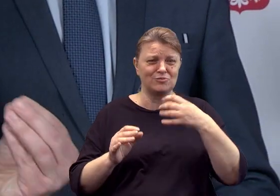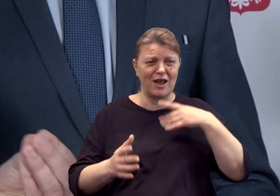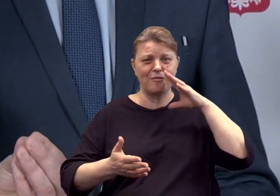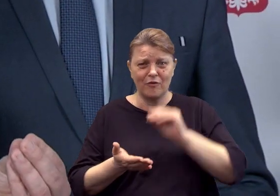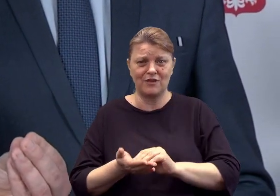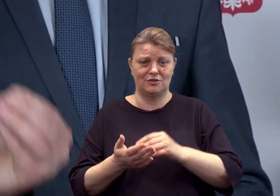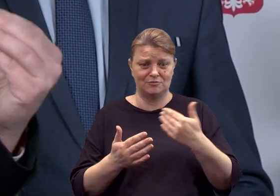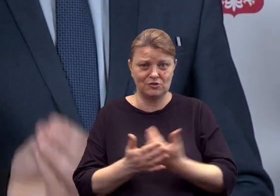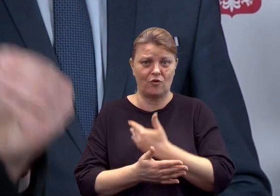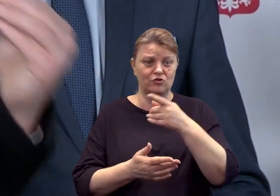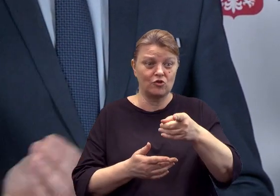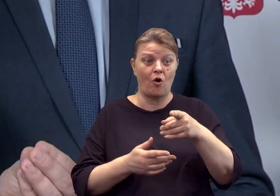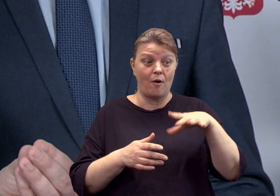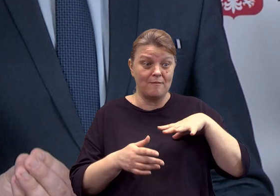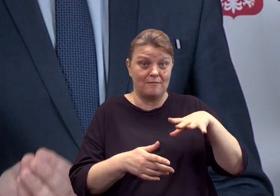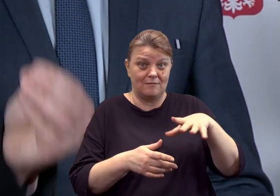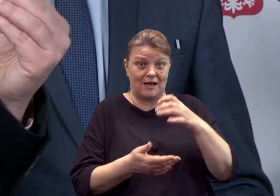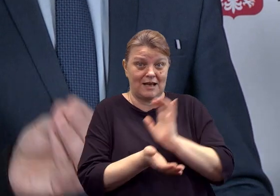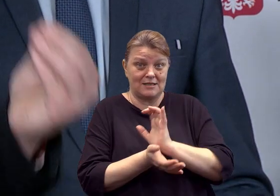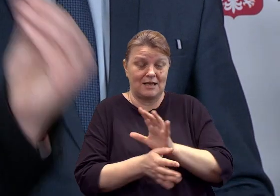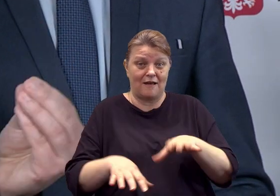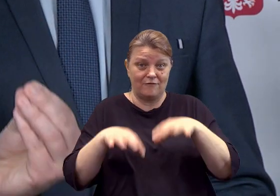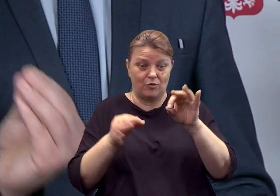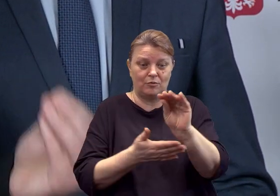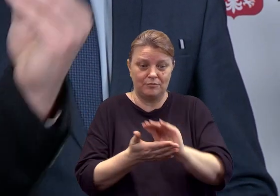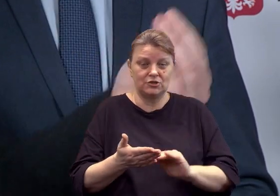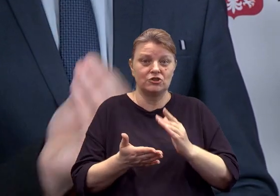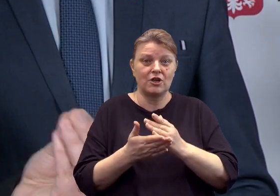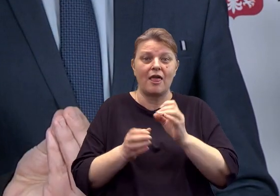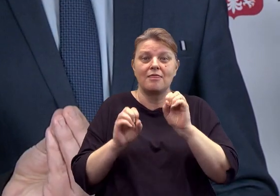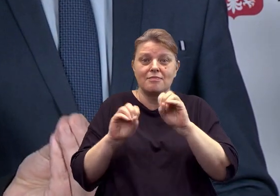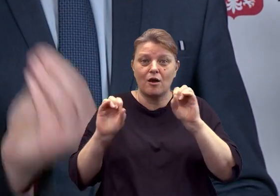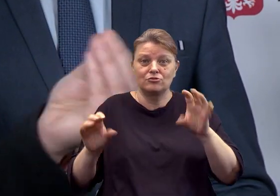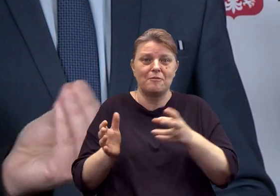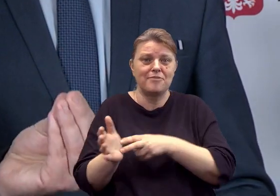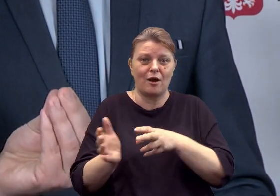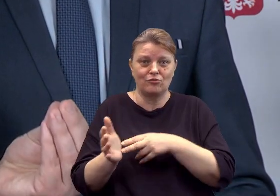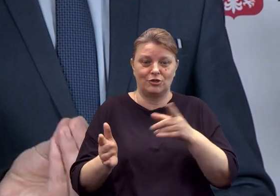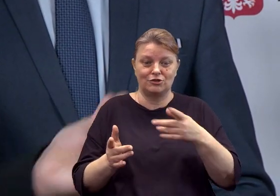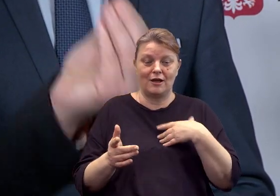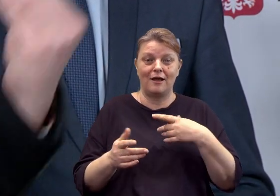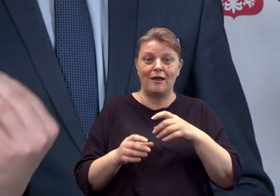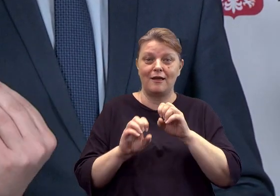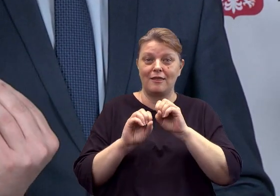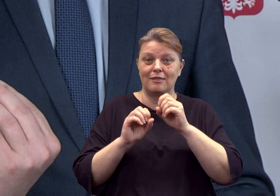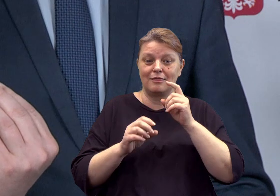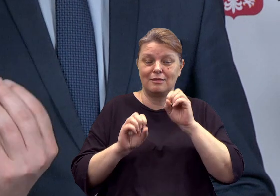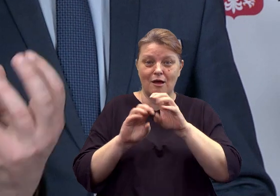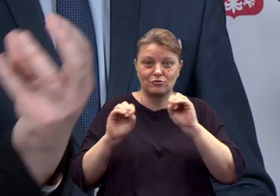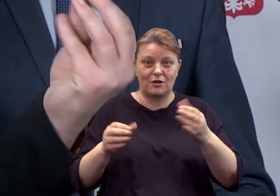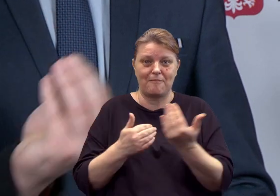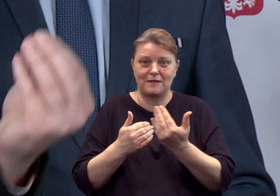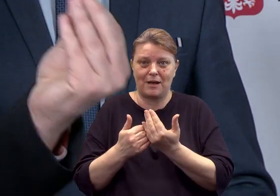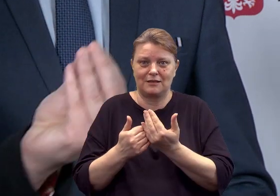Gazecie Wyborczej piszecie, że nauczycieli brakuje, czyli brakuje ludzi, którzy by te godziny matematyki mogli wykonywać. Więc dlaczego mieliby być